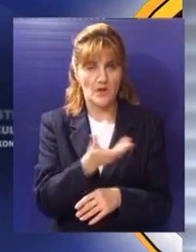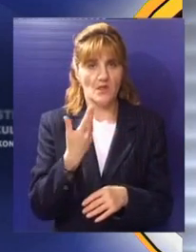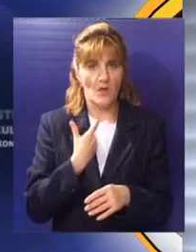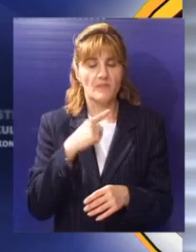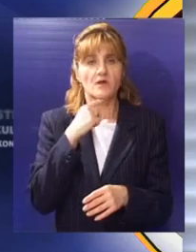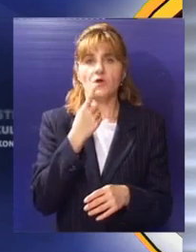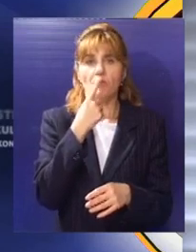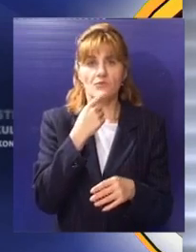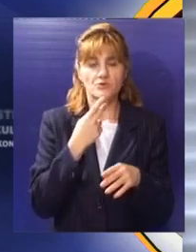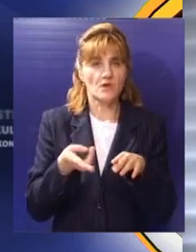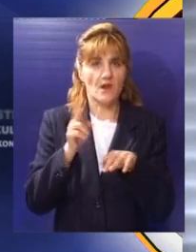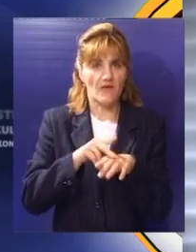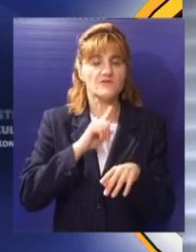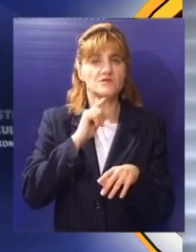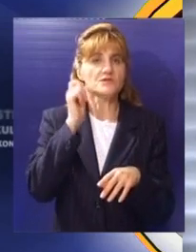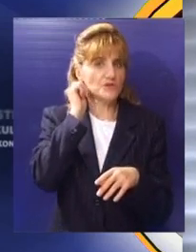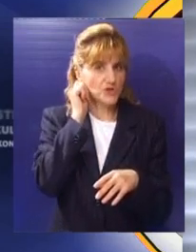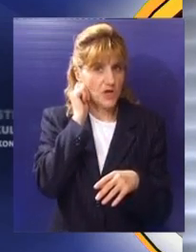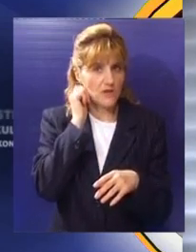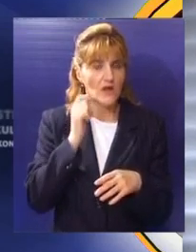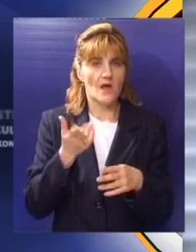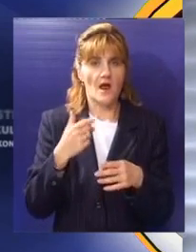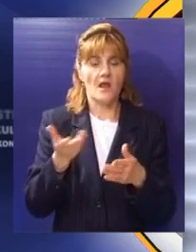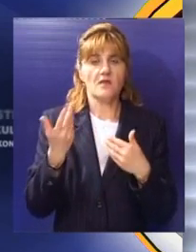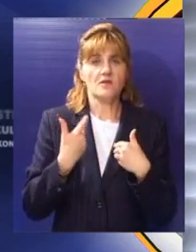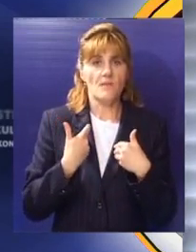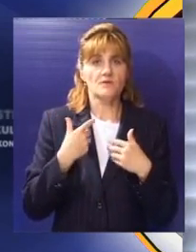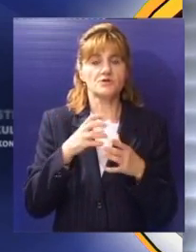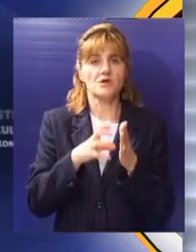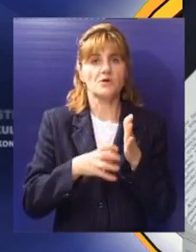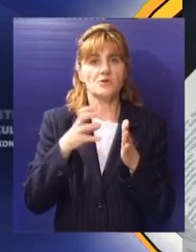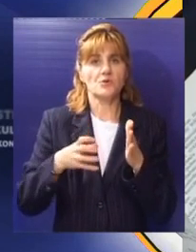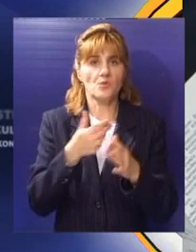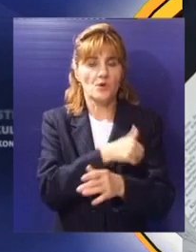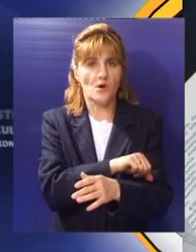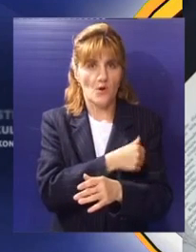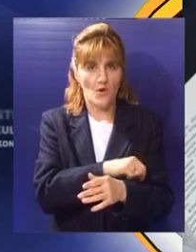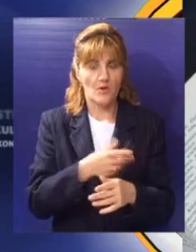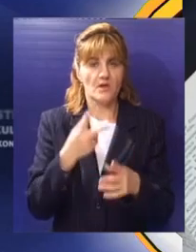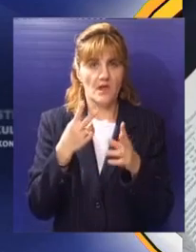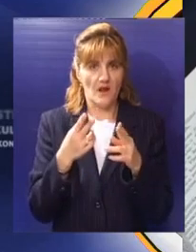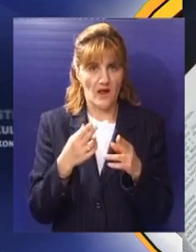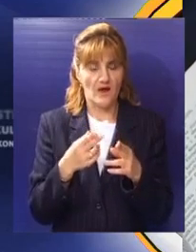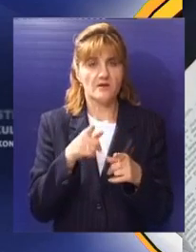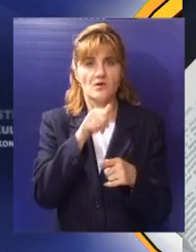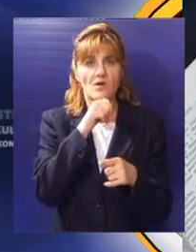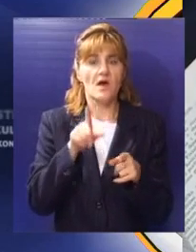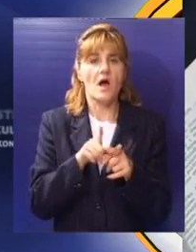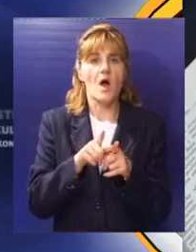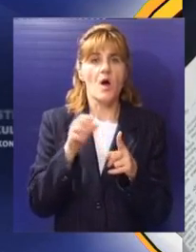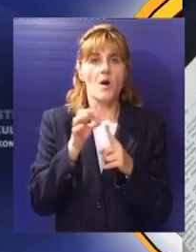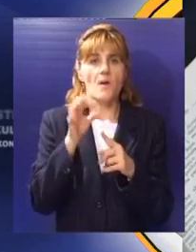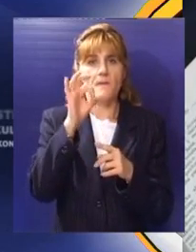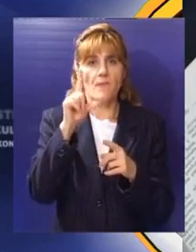godine života, a podjednako napada i muškarce i žene. Rak debelog creva razvija se godinama. Često mu prethodi razdoblje prekancerogenih promjena